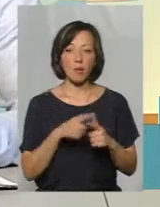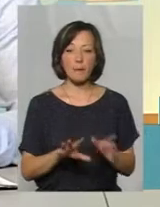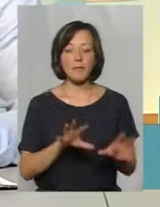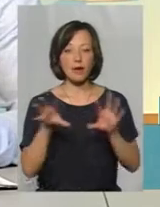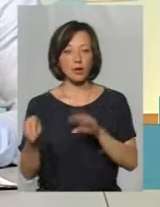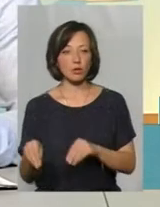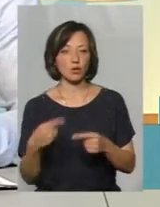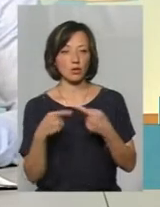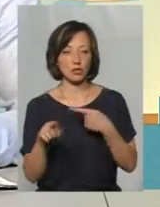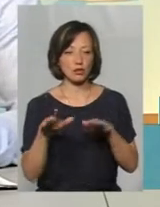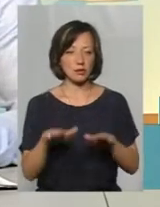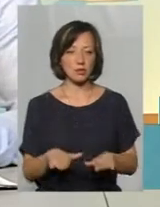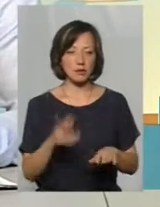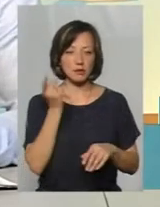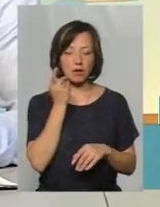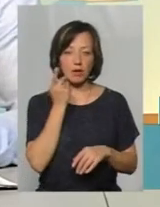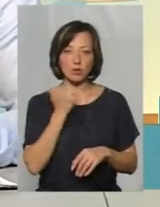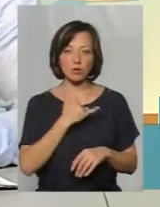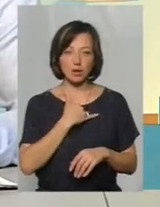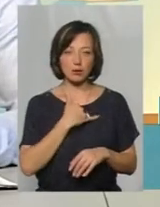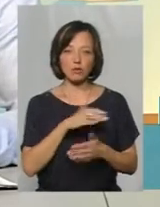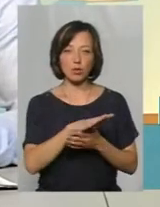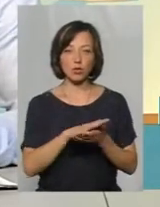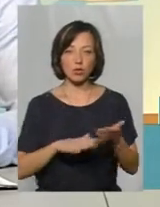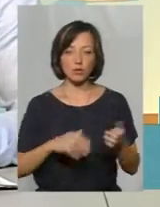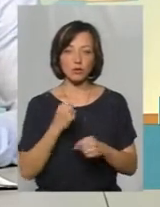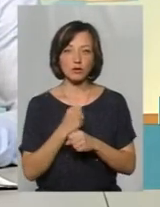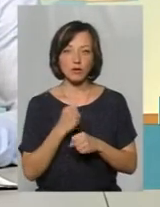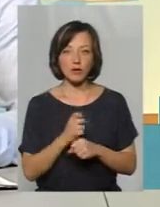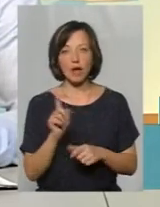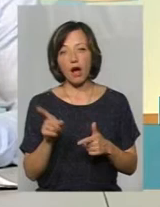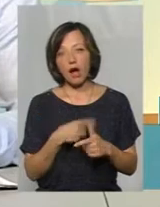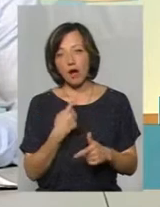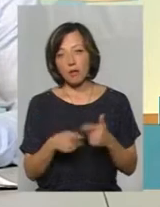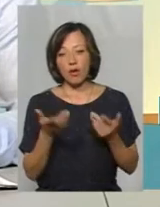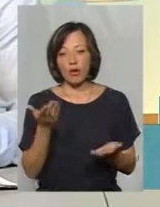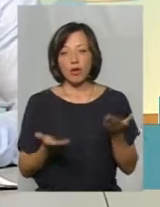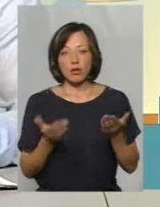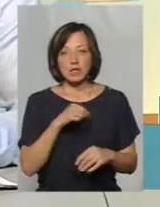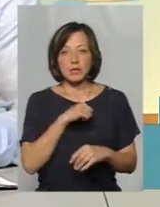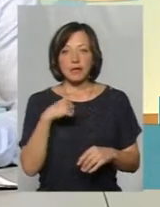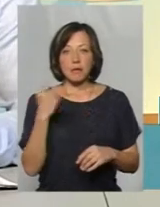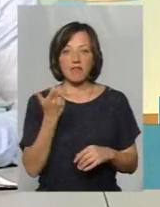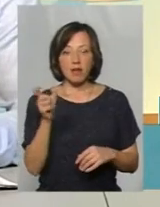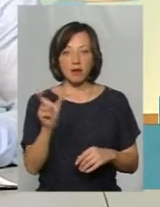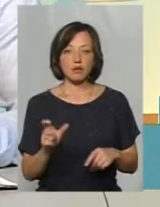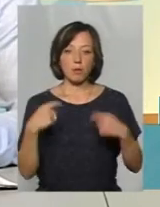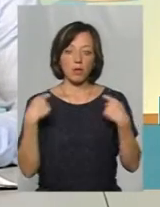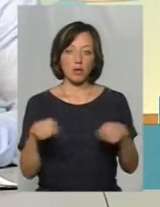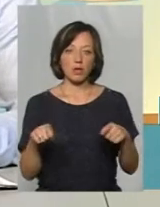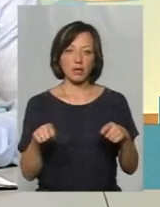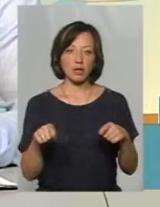на інше місце. Як правило, у нас вони продовжують функціонування, або якщо сам власник продає